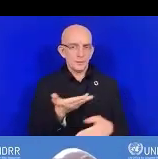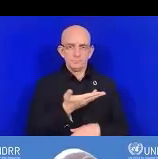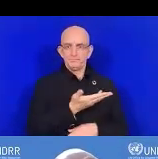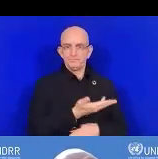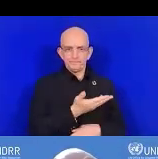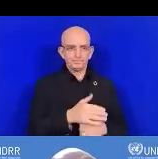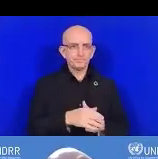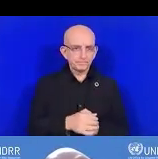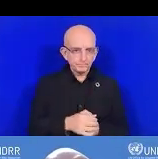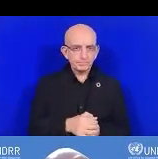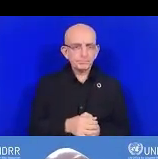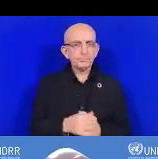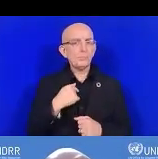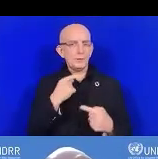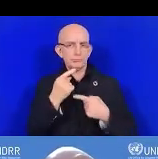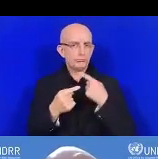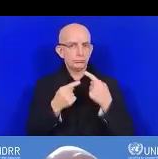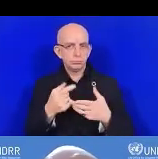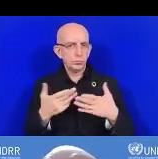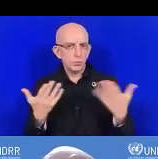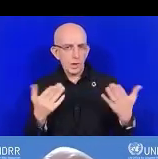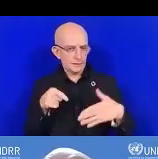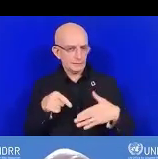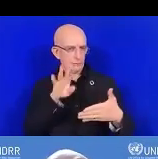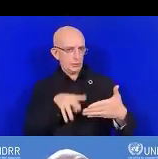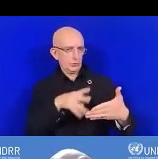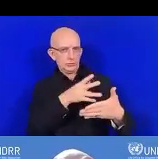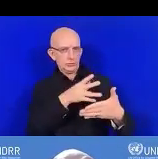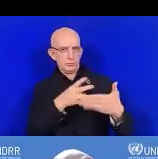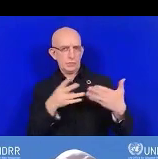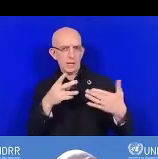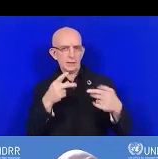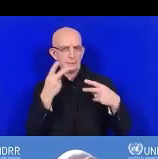tableau de bord.